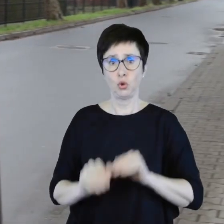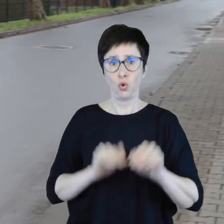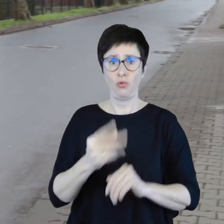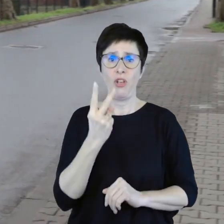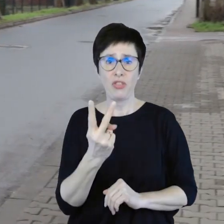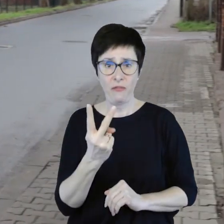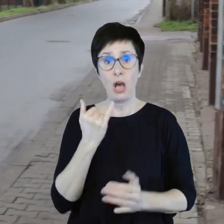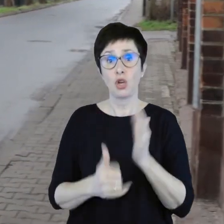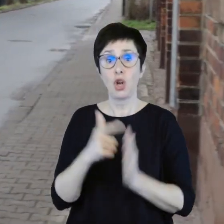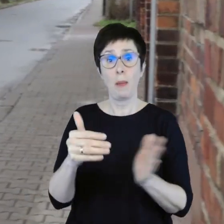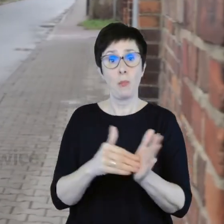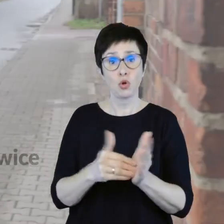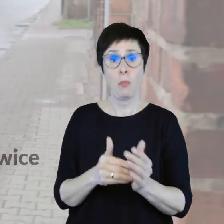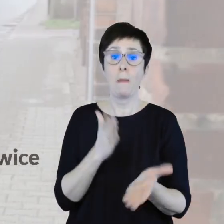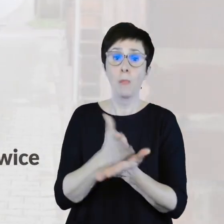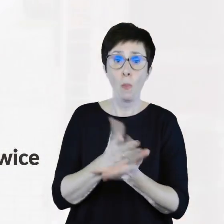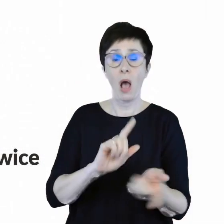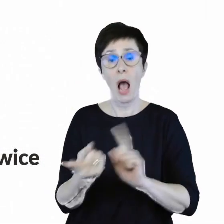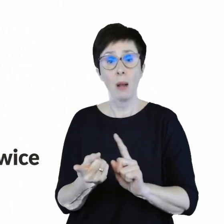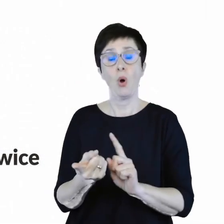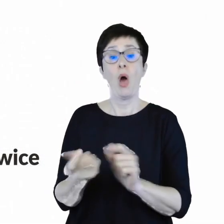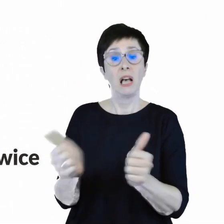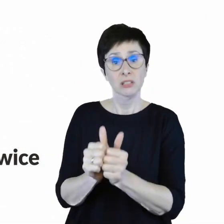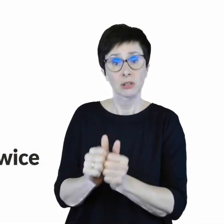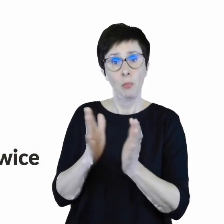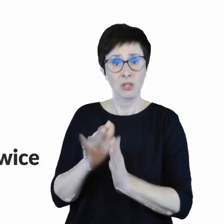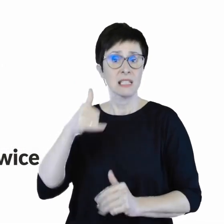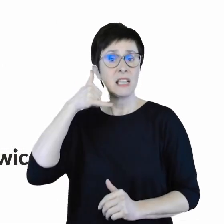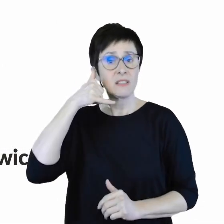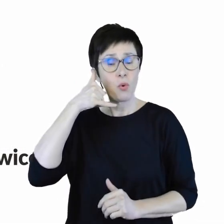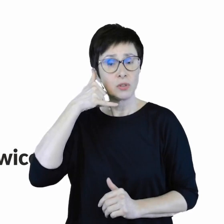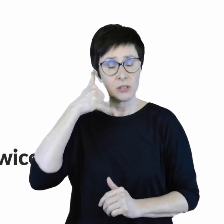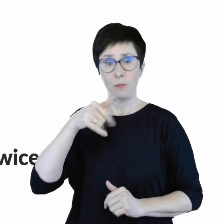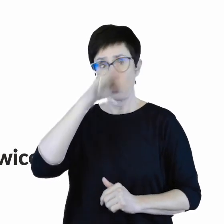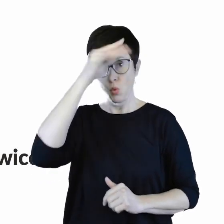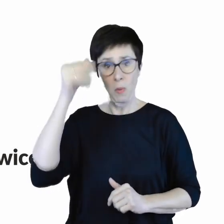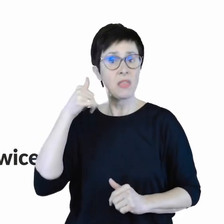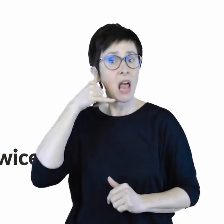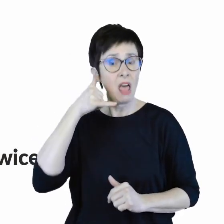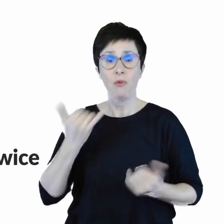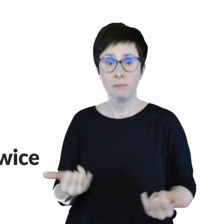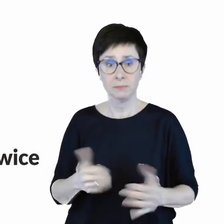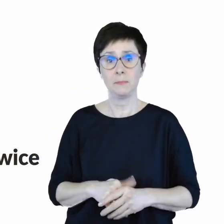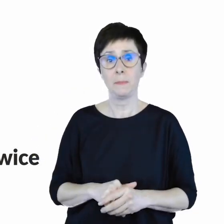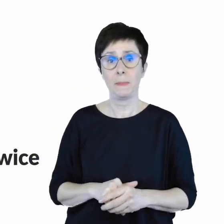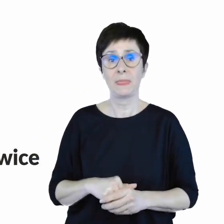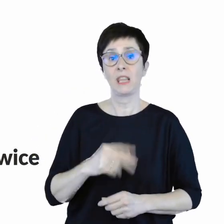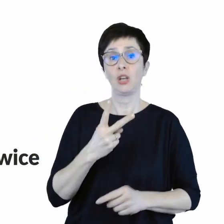stopnie. Jeśli potrzebujesz pomocy lub asysty, skontaktuj się z nami, dzwoniąc pod numery telefonów. 32